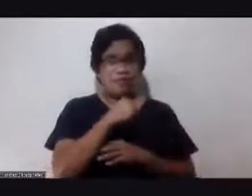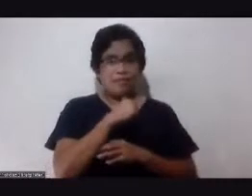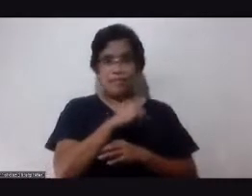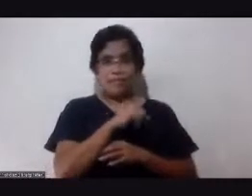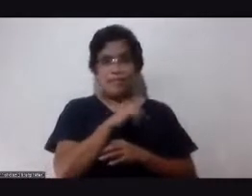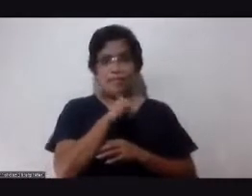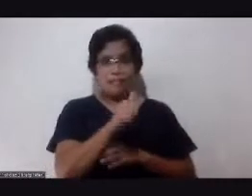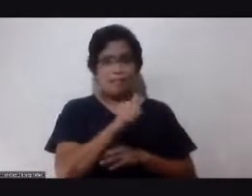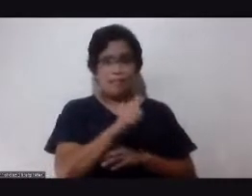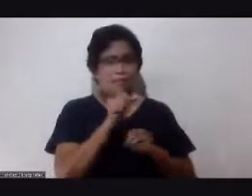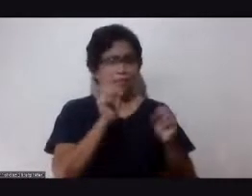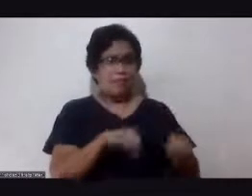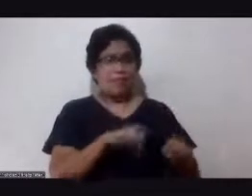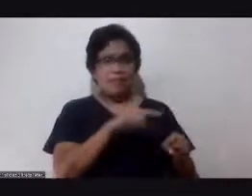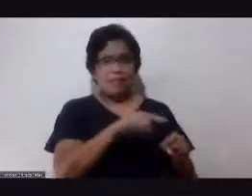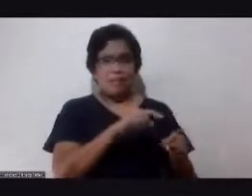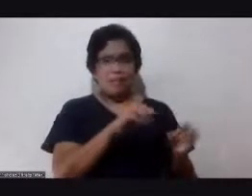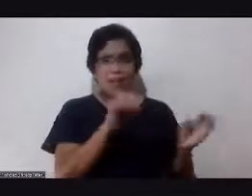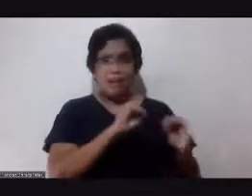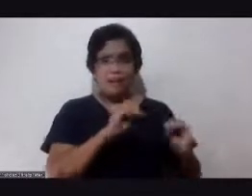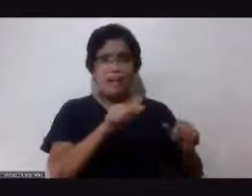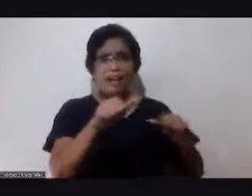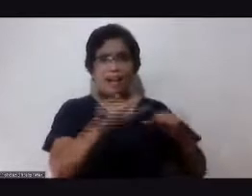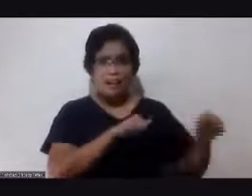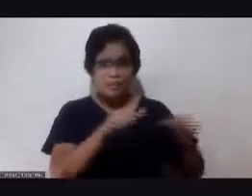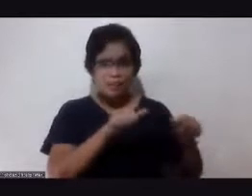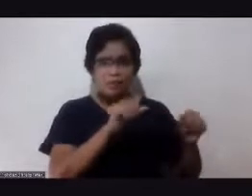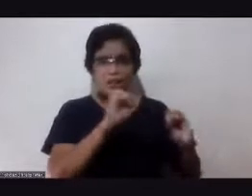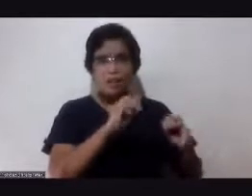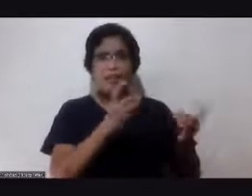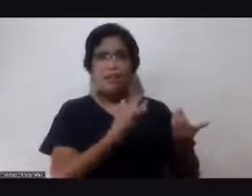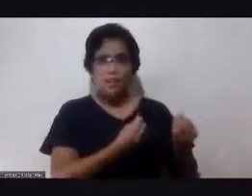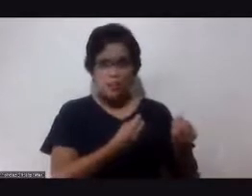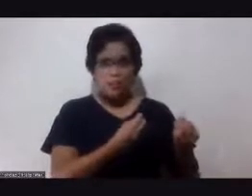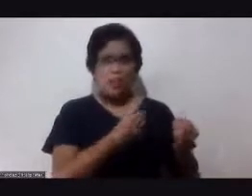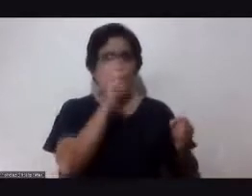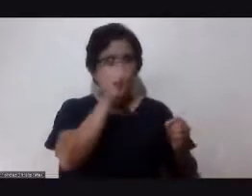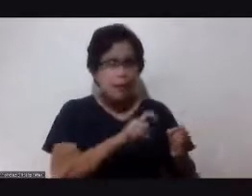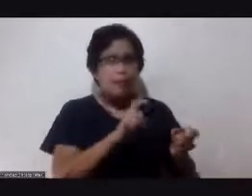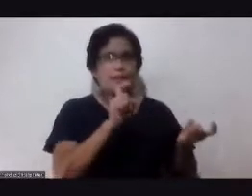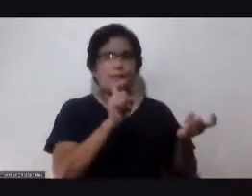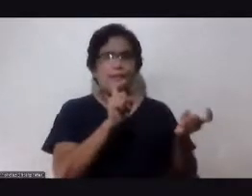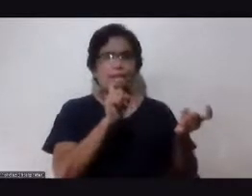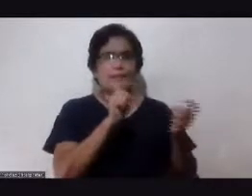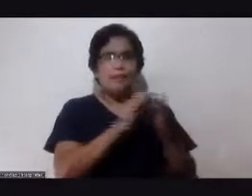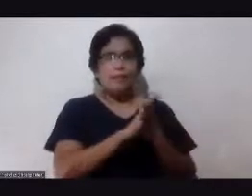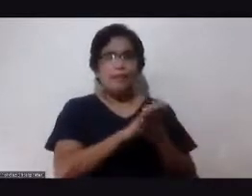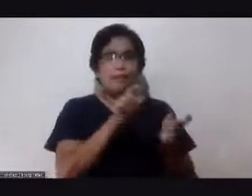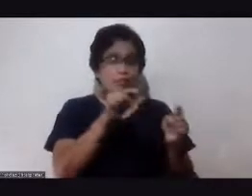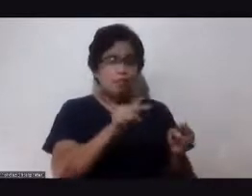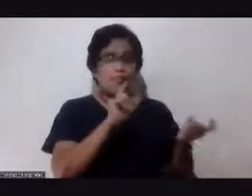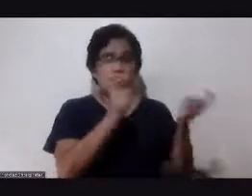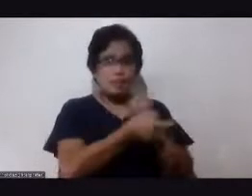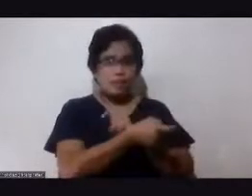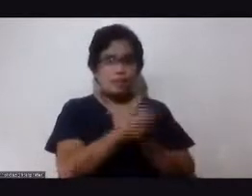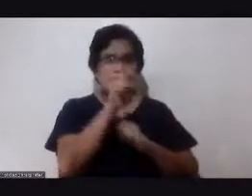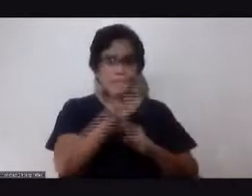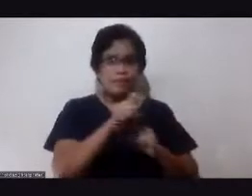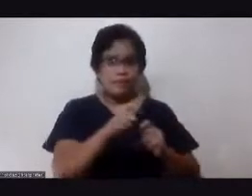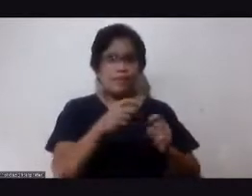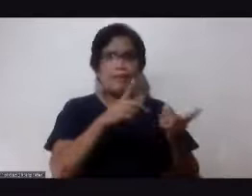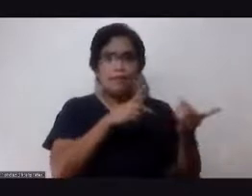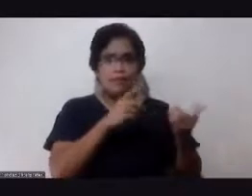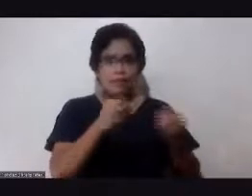So, yung pagbabago nga ay kailangan po nating gawin. Kaya nga, ang nakakalungkot lang, Brother Benson, kailangan pang maranasan yung mga